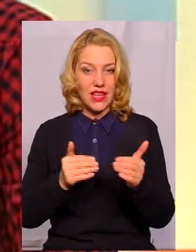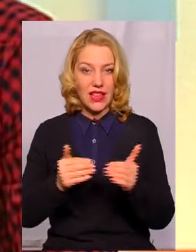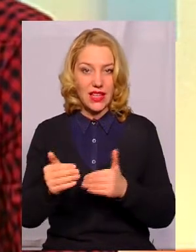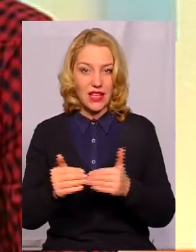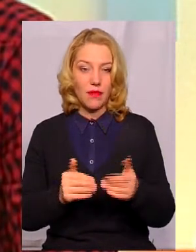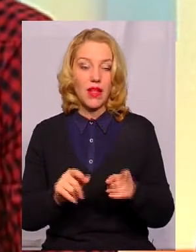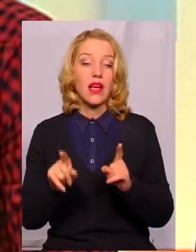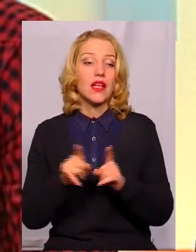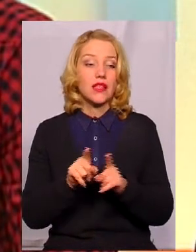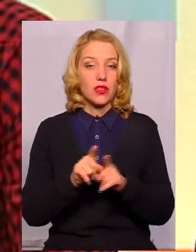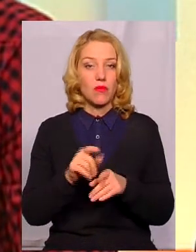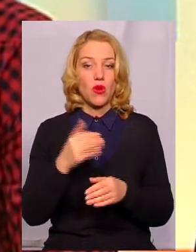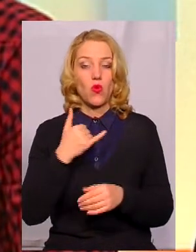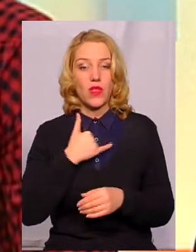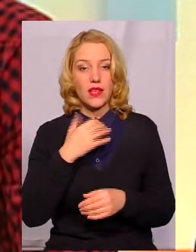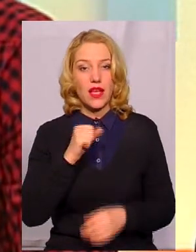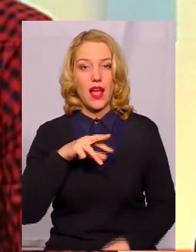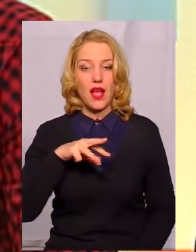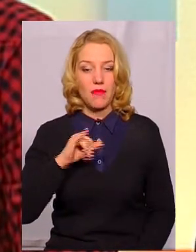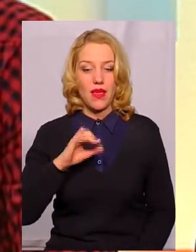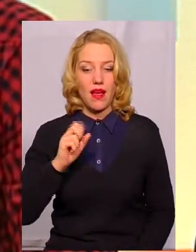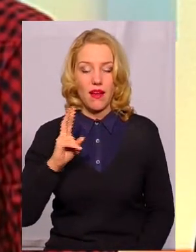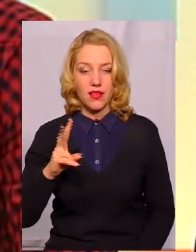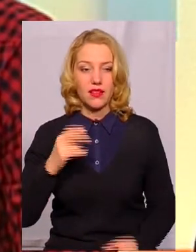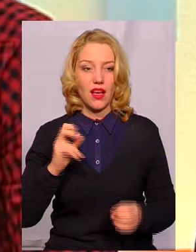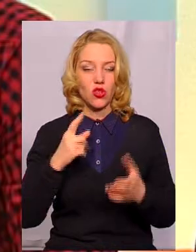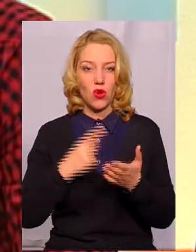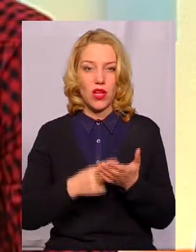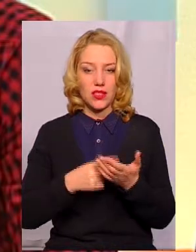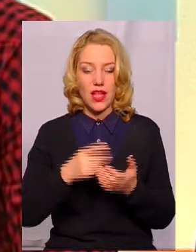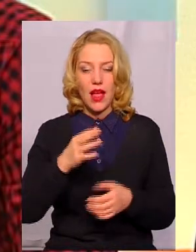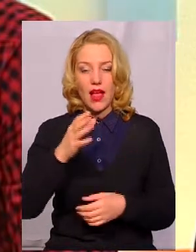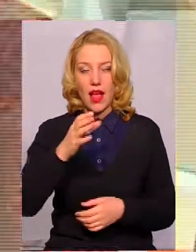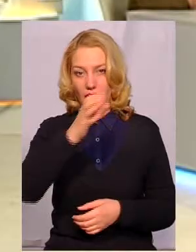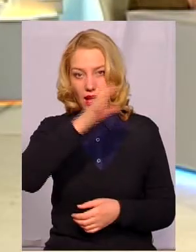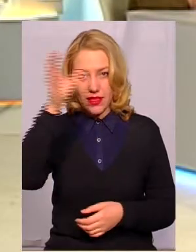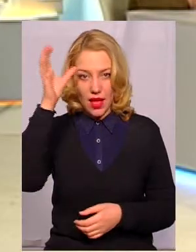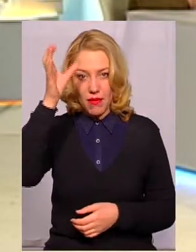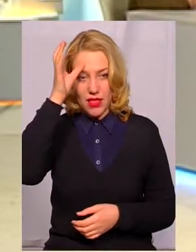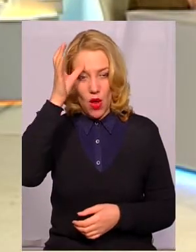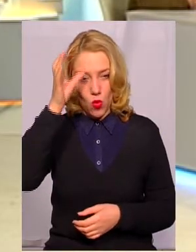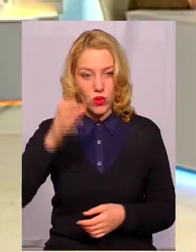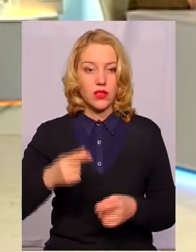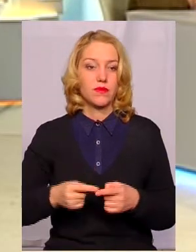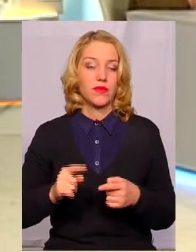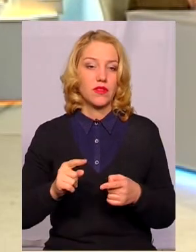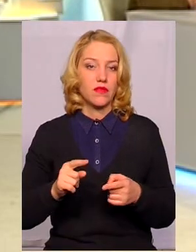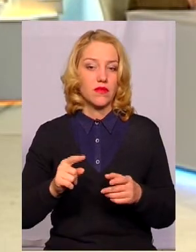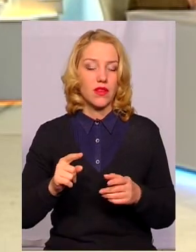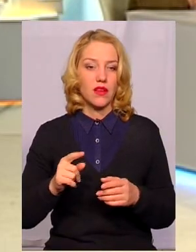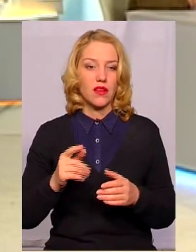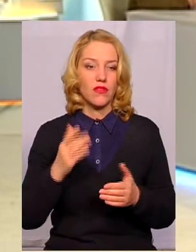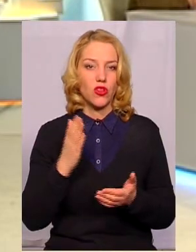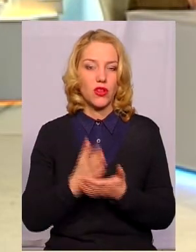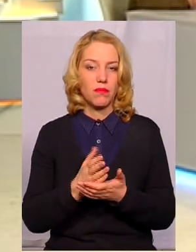само, наприклад, по ам'яку. У нас ам'як, як доказано вже, Академія наук, науковими різними інститутами, носить